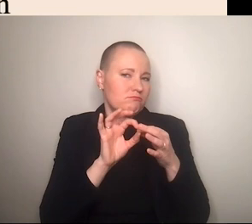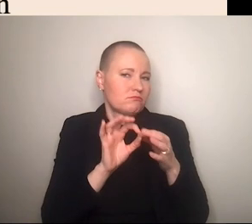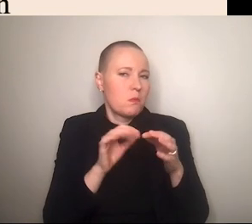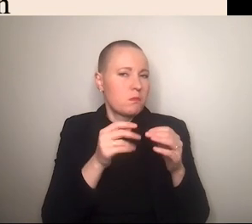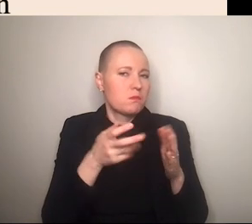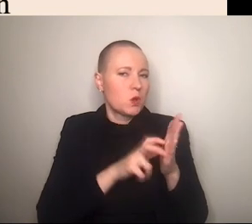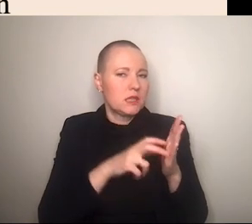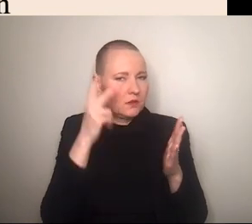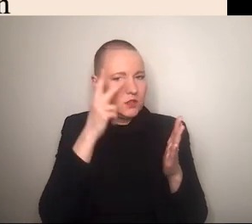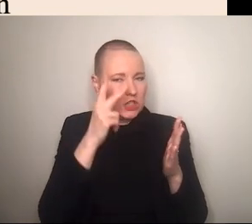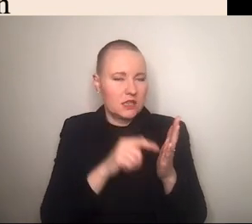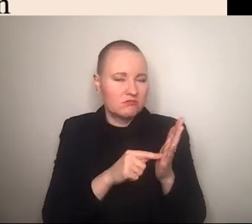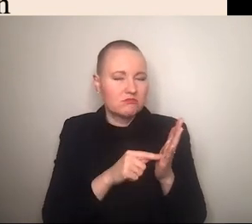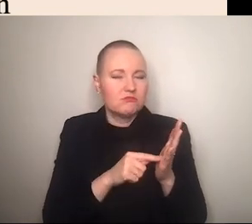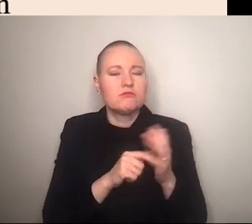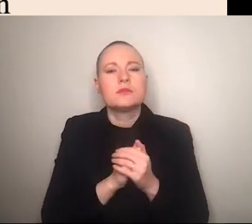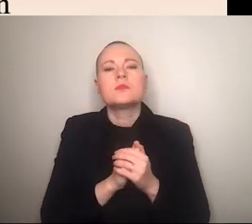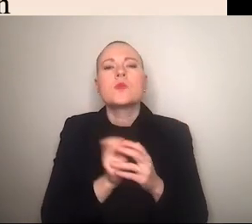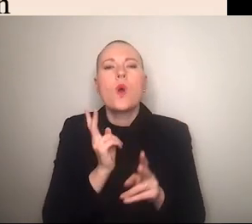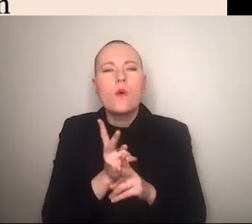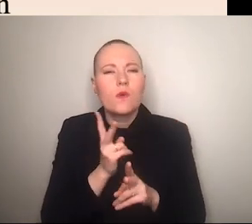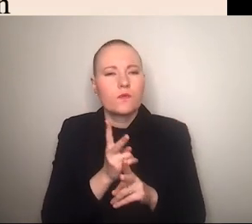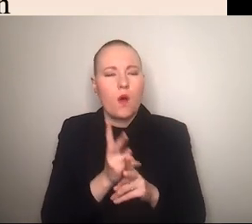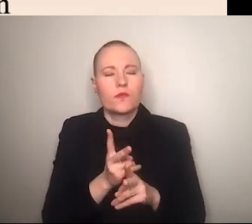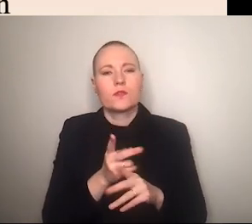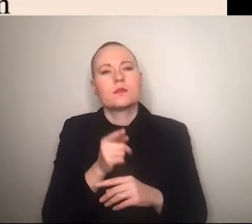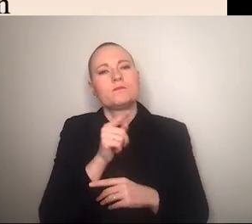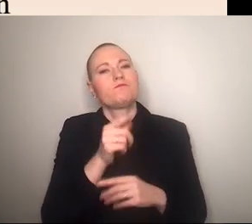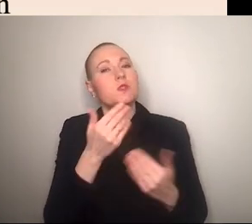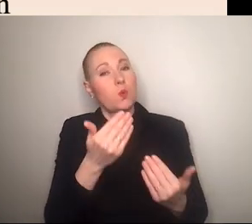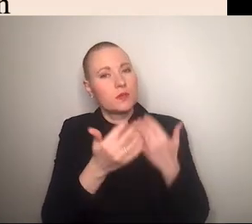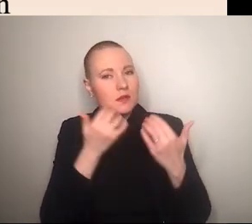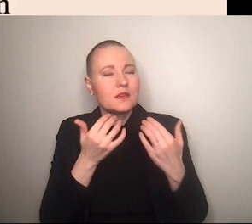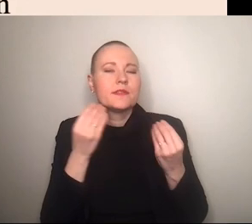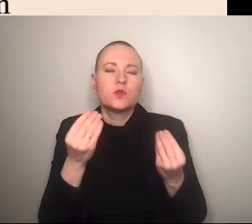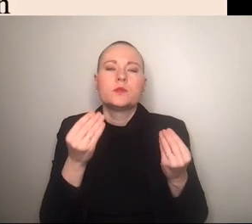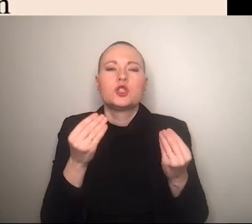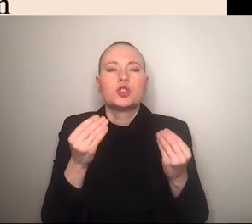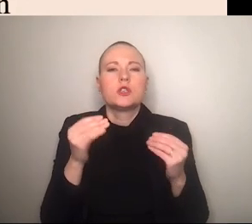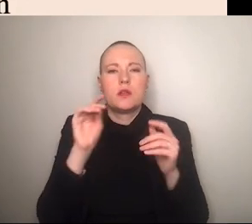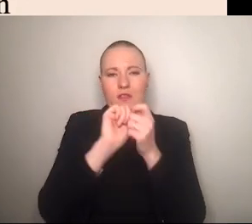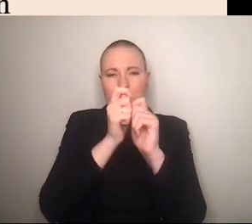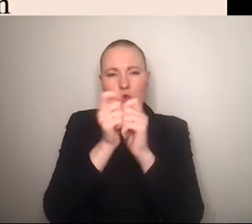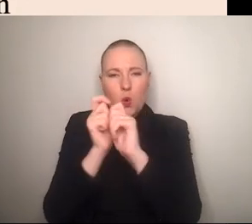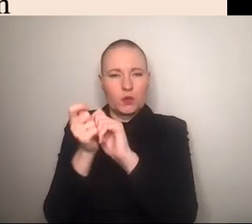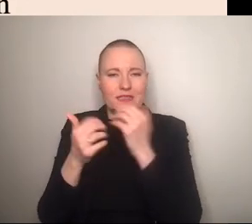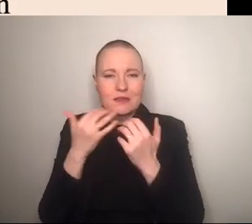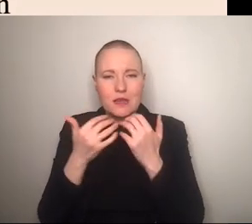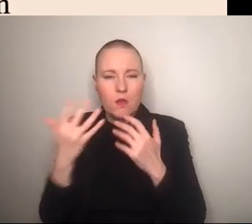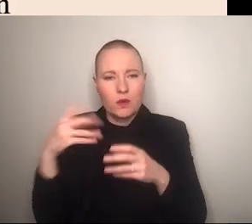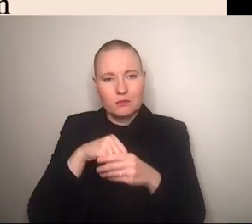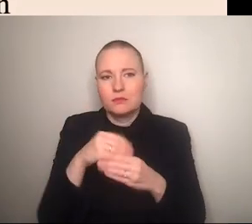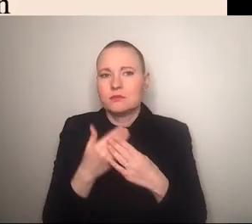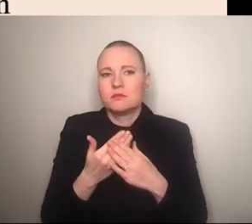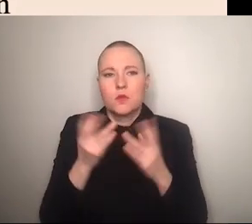erhalten diese arten oder haben diese arten von narrativen eben auch verschwörungserzählenden charakter deswegen findet sich das